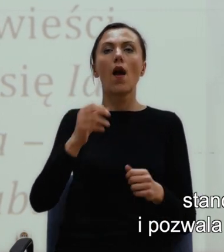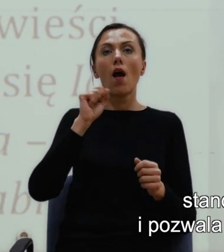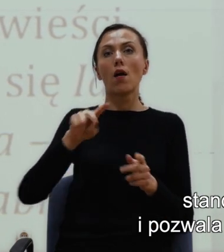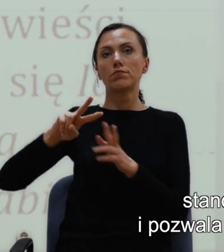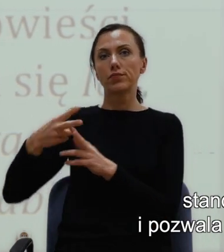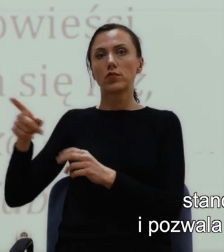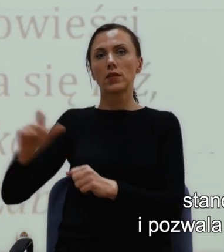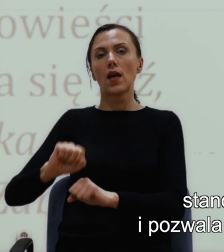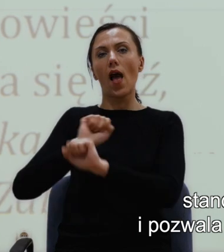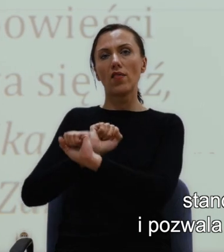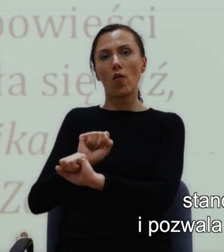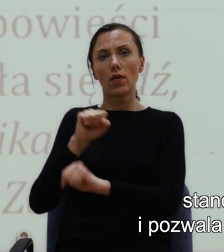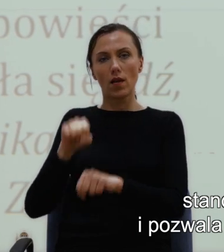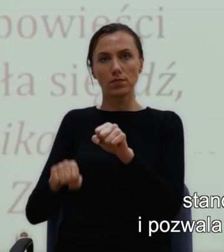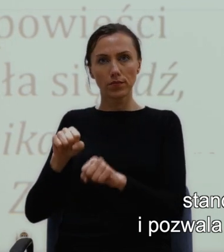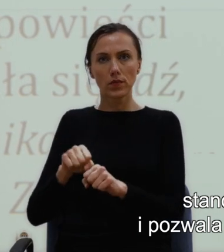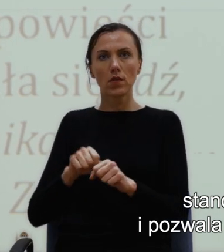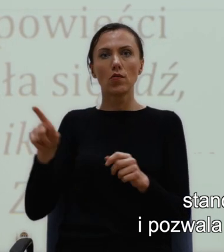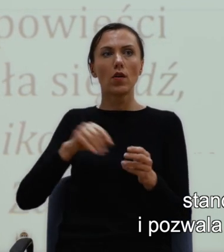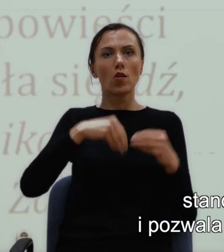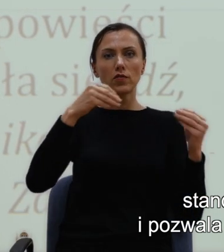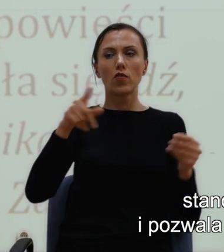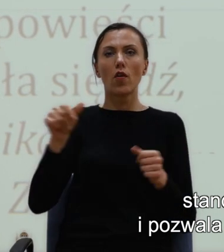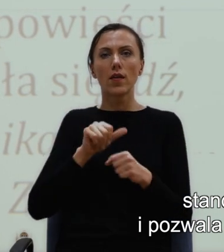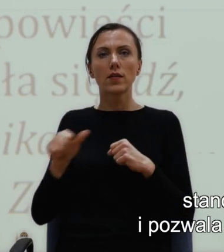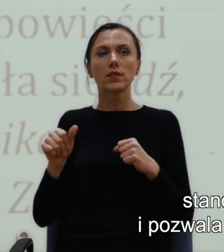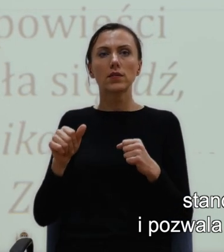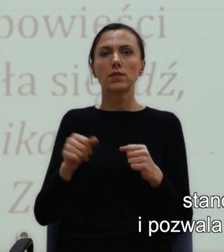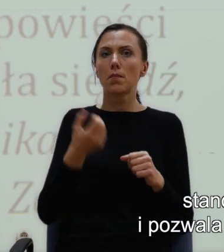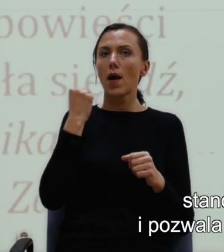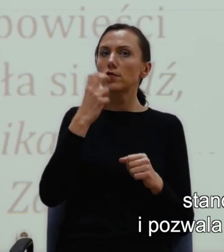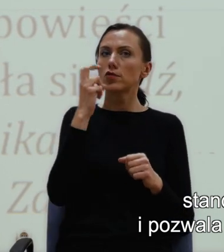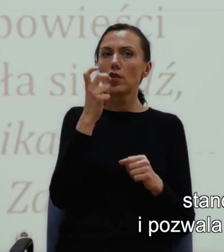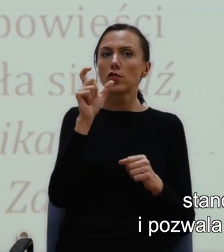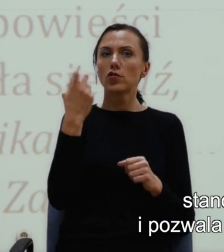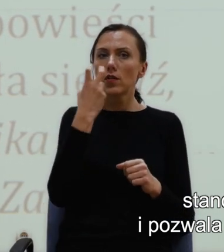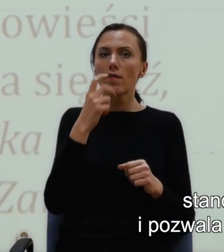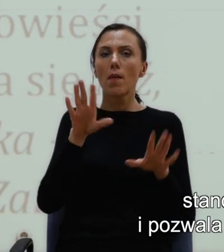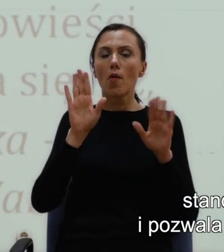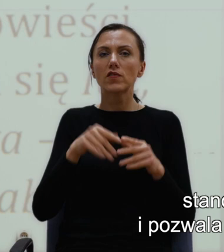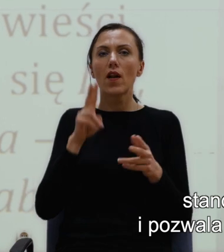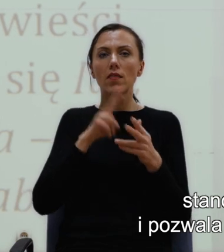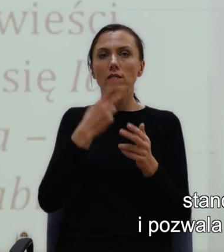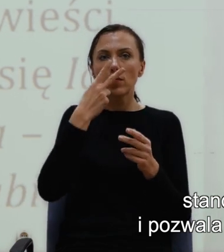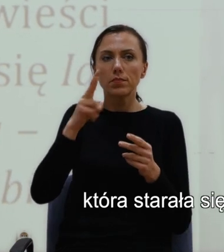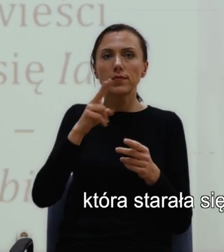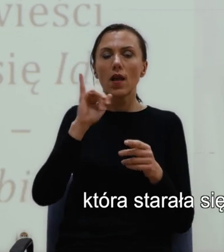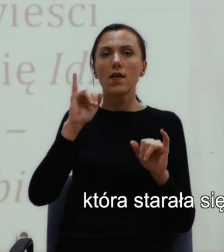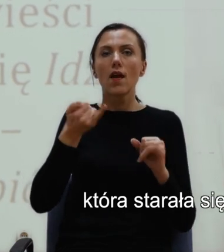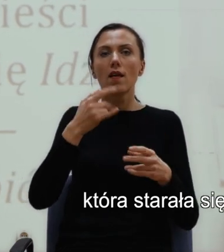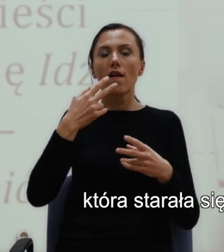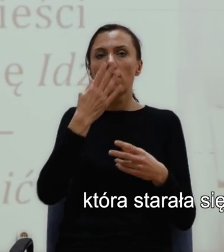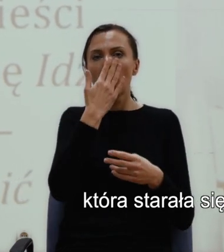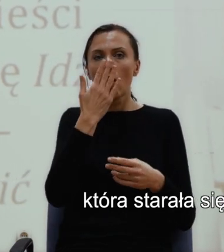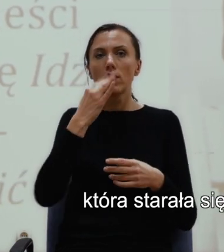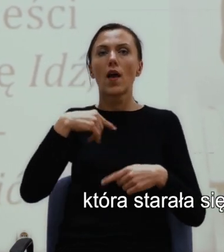stanowi pewnego rodzaju ewenement i pozwala na wejrzenie w proces twórczy osoby, która starała